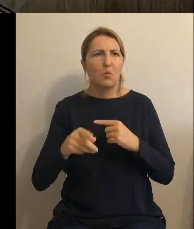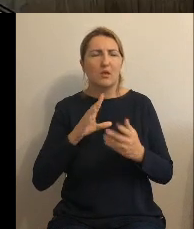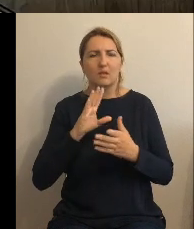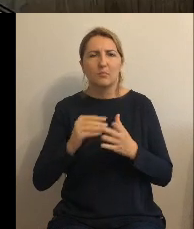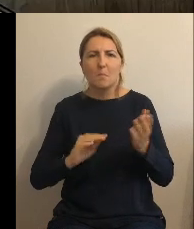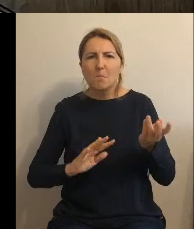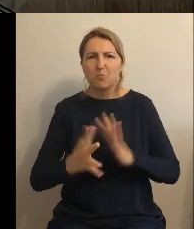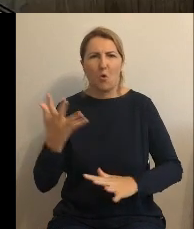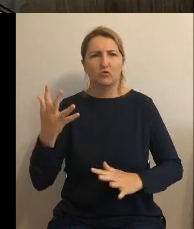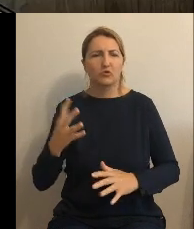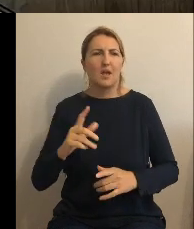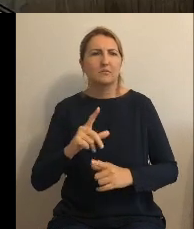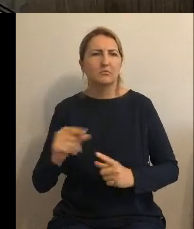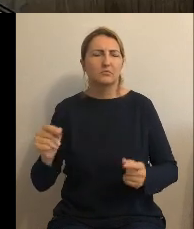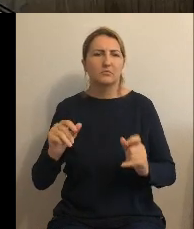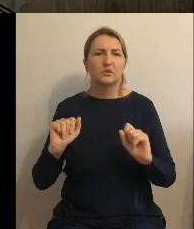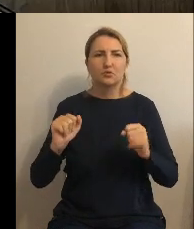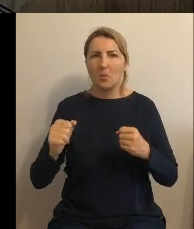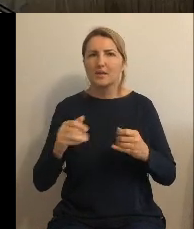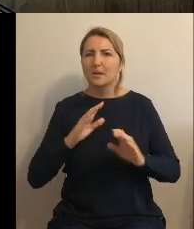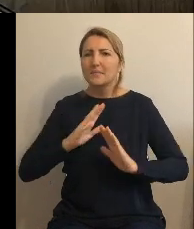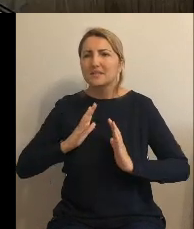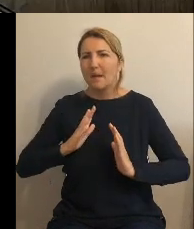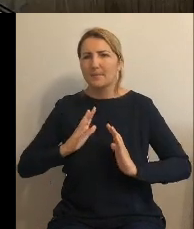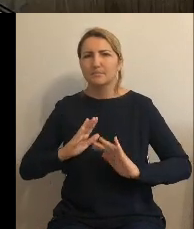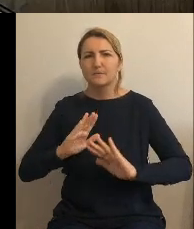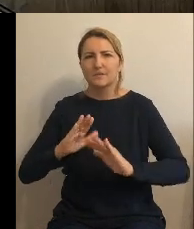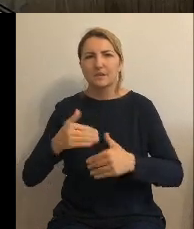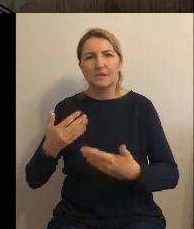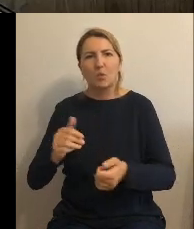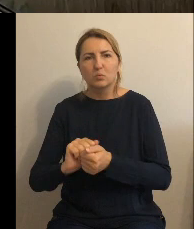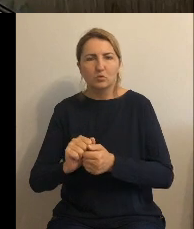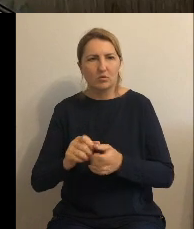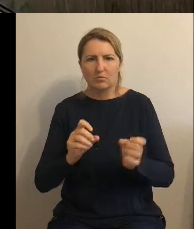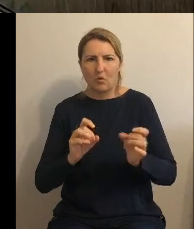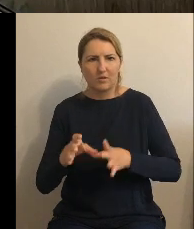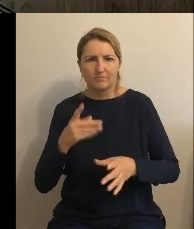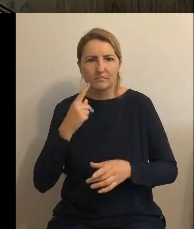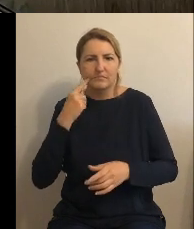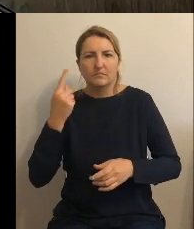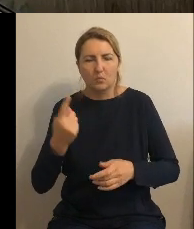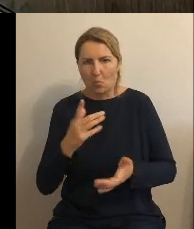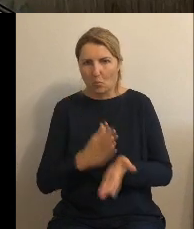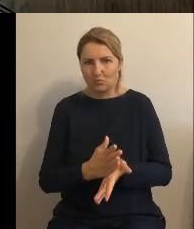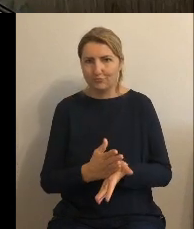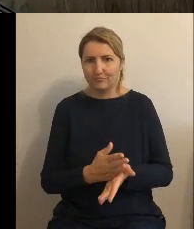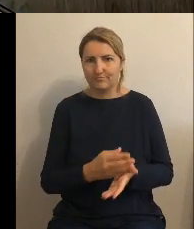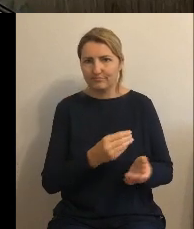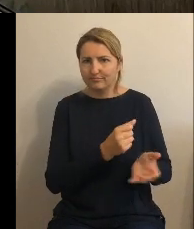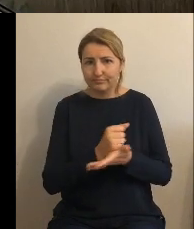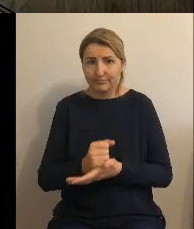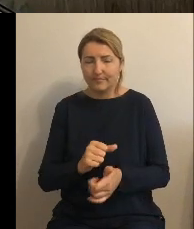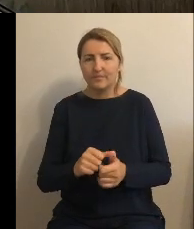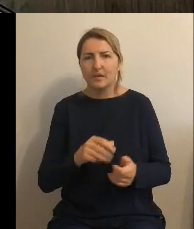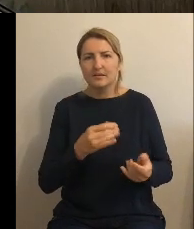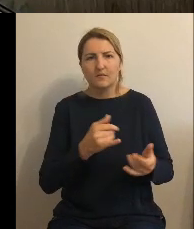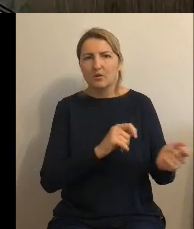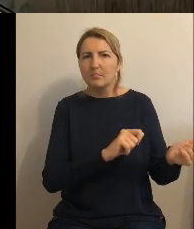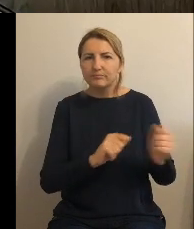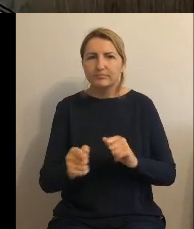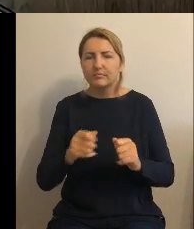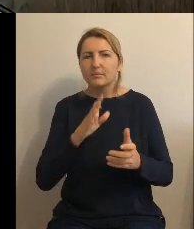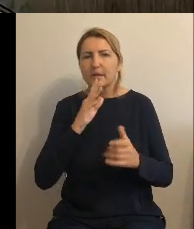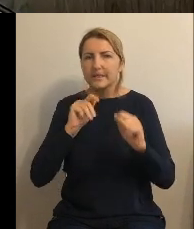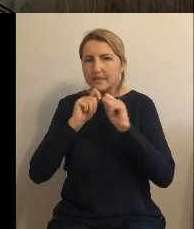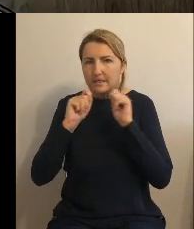zabezpieczenie tych uszkodzeń otrzymać praktycznie z dnia na dzień. Te pieniążki są przelewane w formie darowizny. Myślę, że warto w